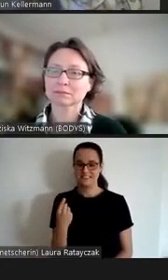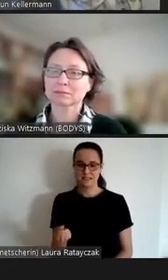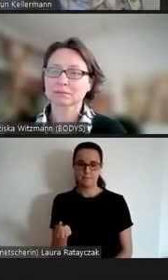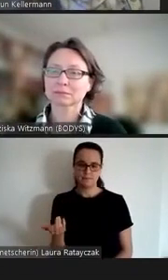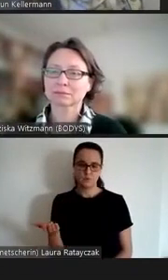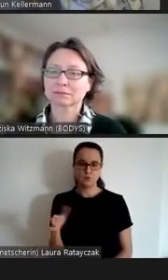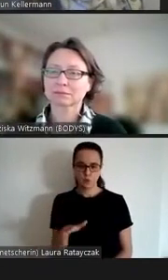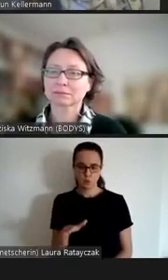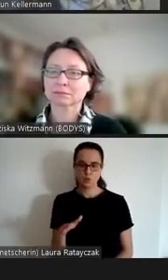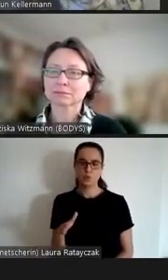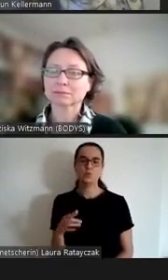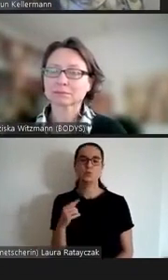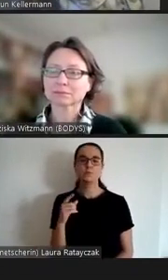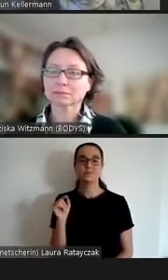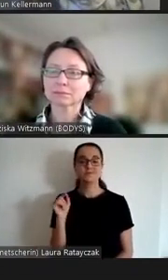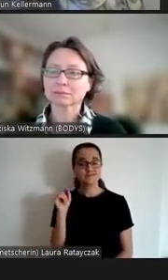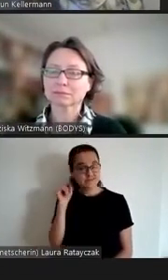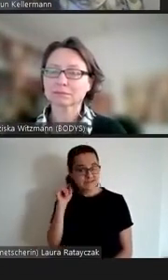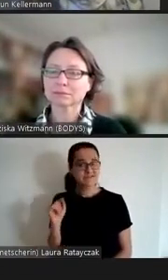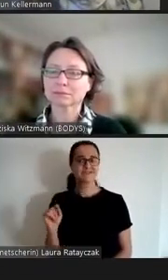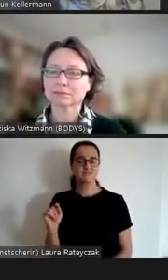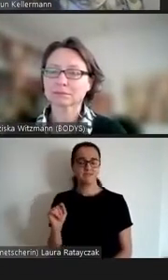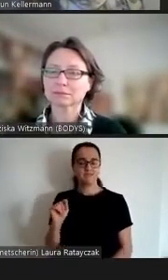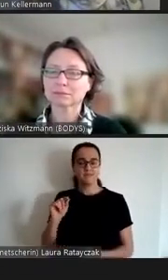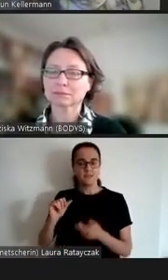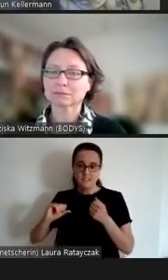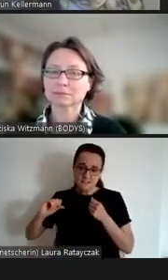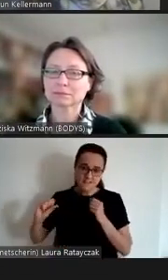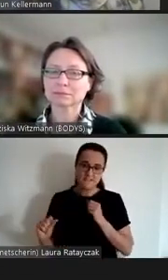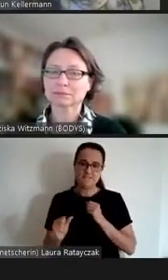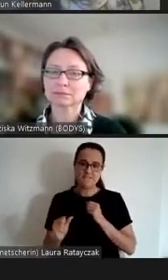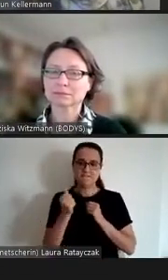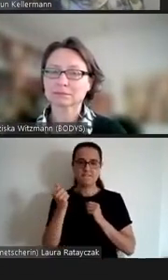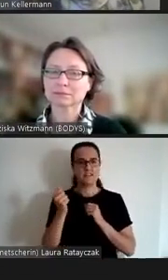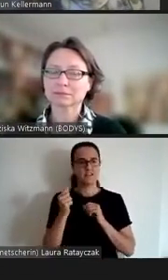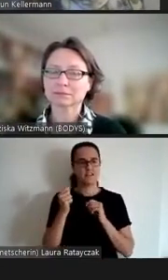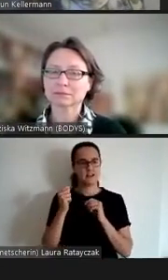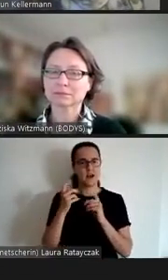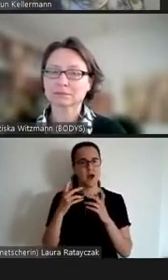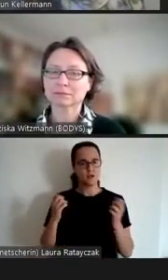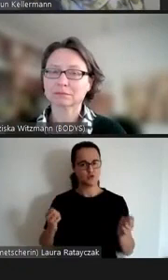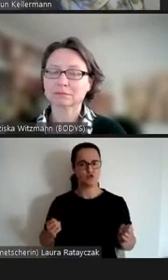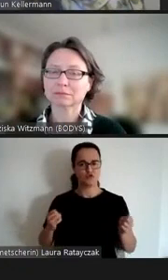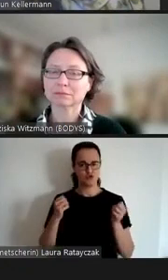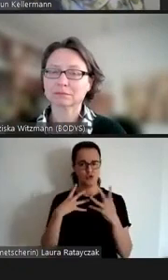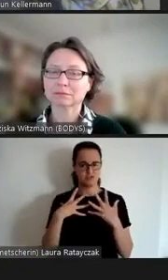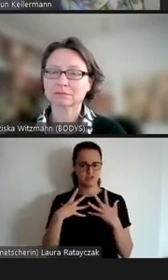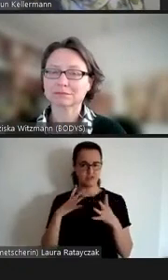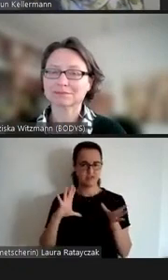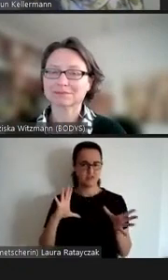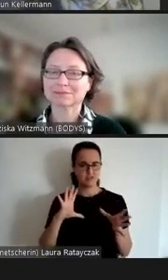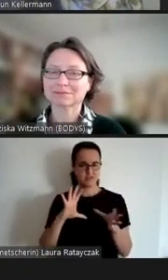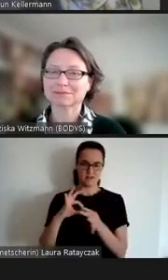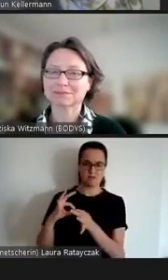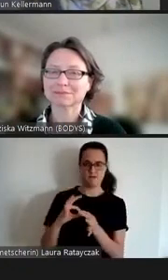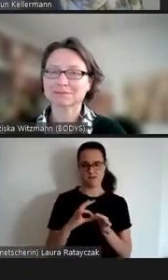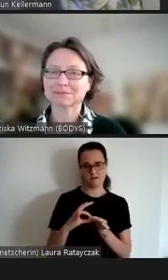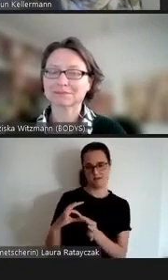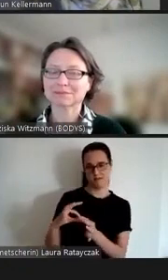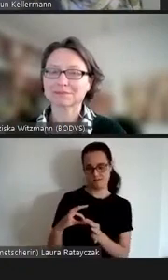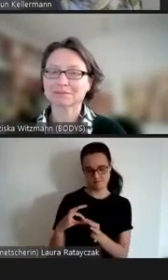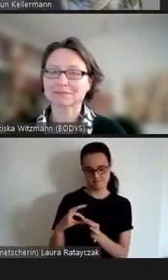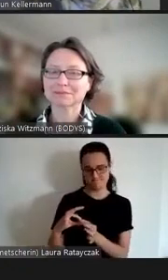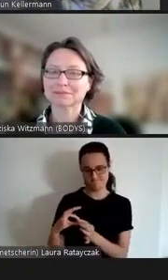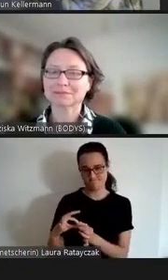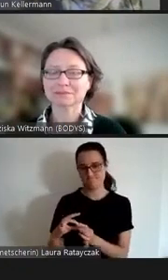trägt wiederum eine eigenartige Gender Markierung in sich